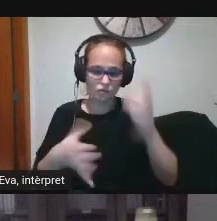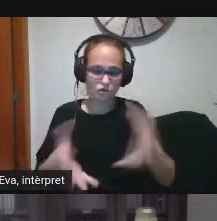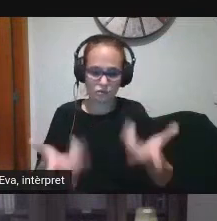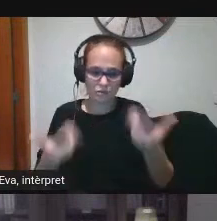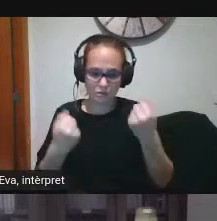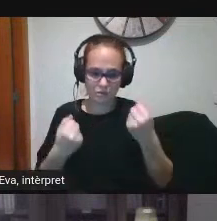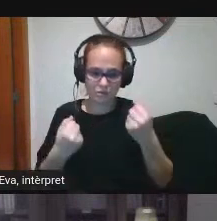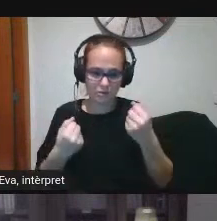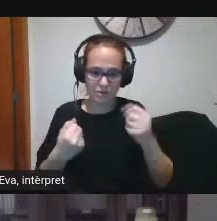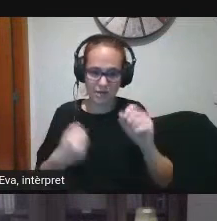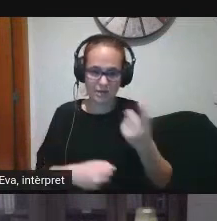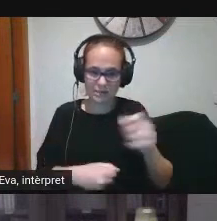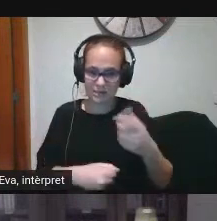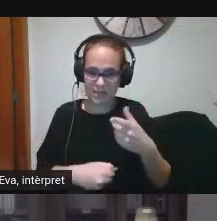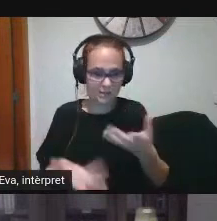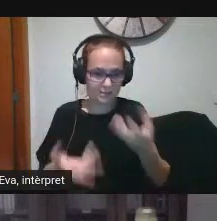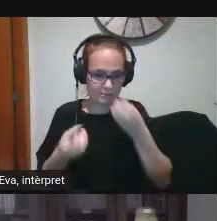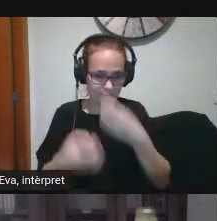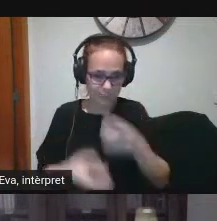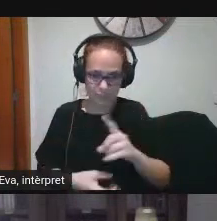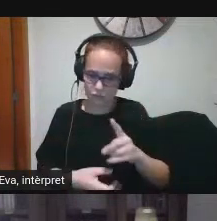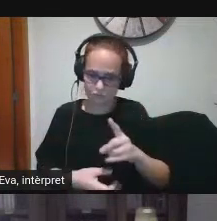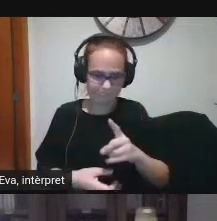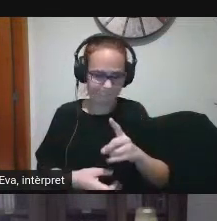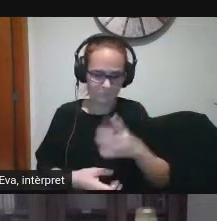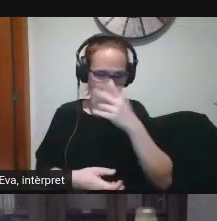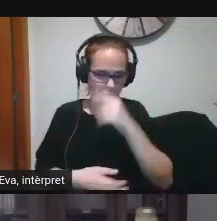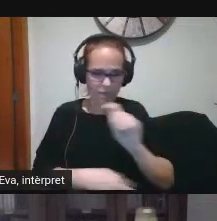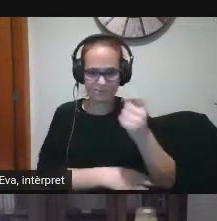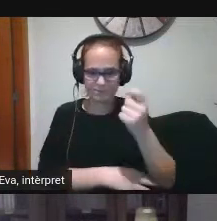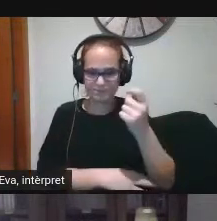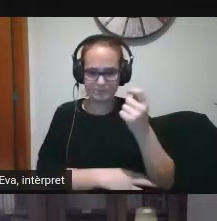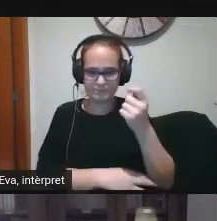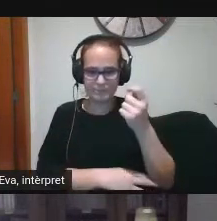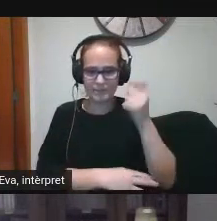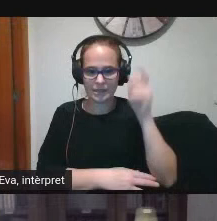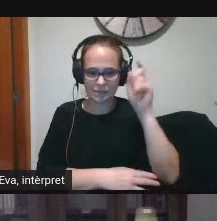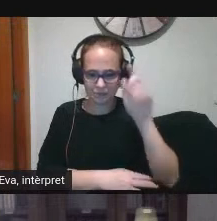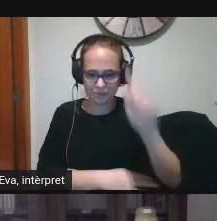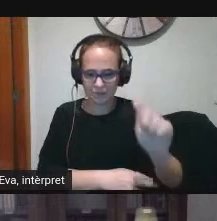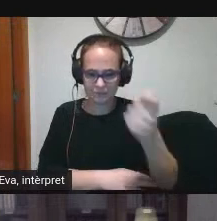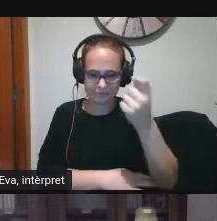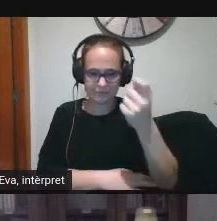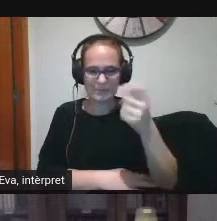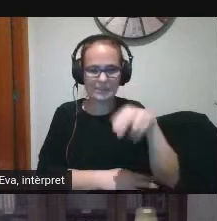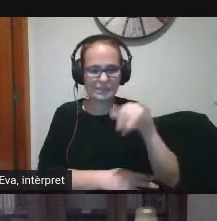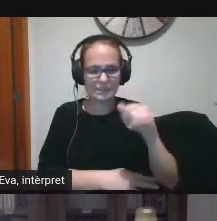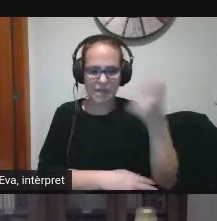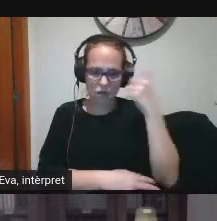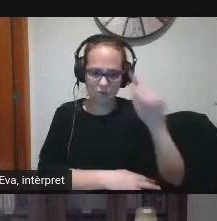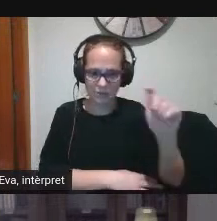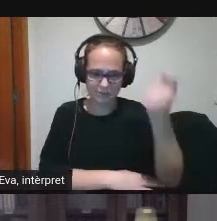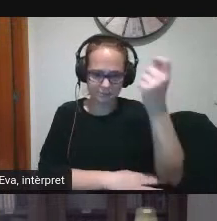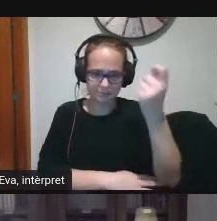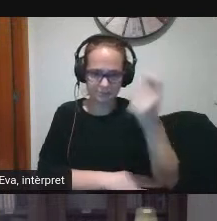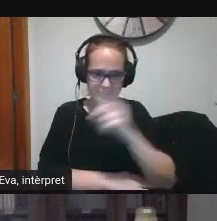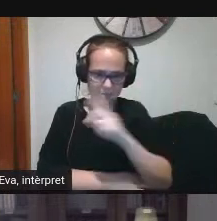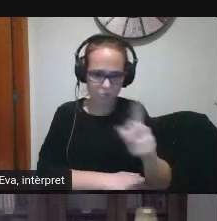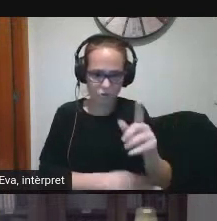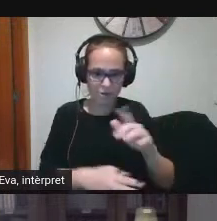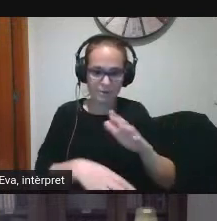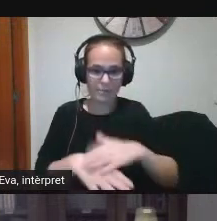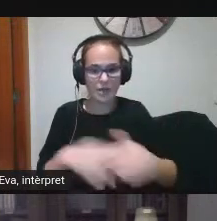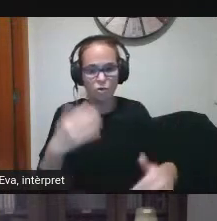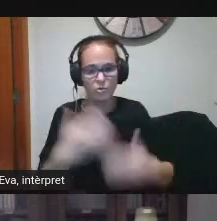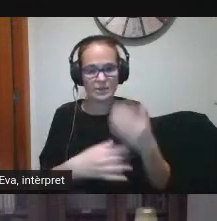uns centres ni uns alumnes digitalment competents i per poder començar necessitem saber quin és